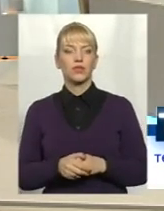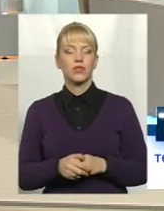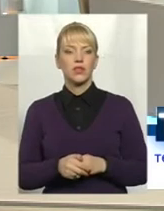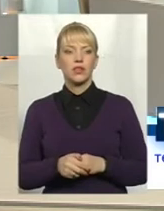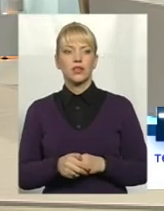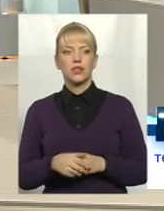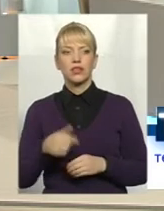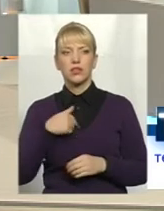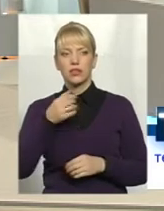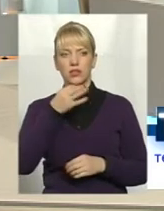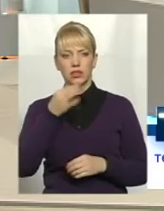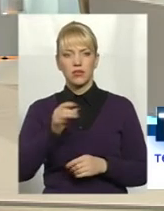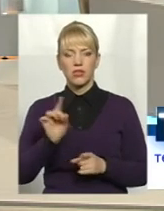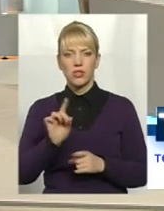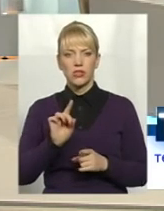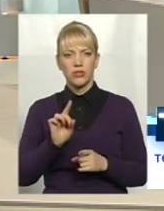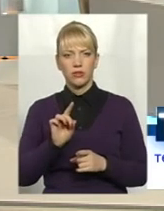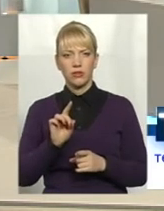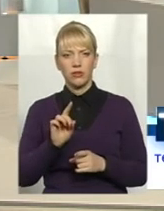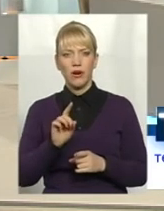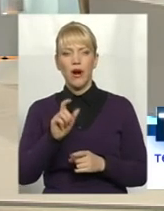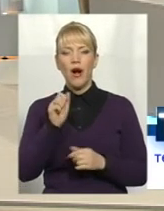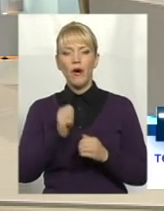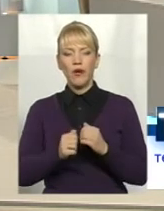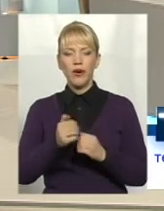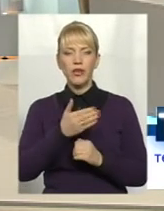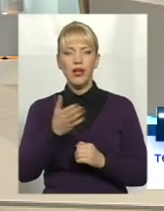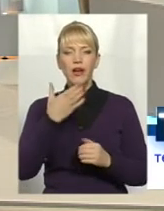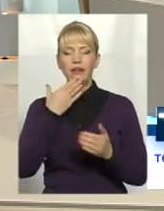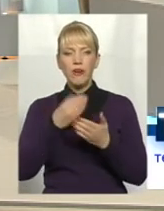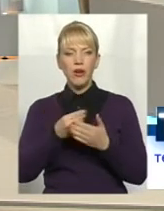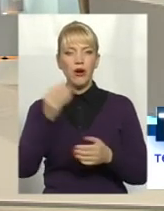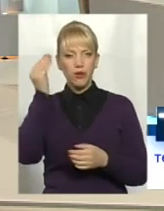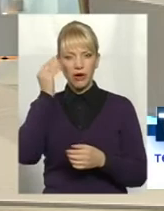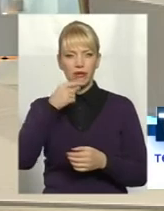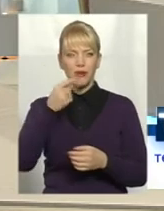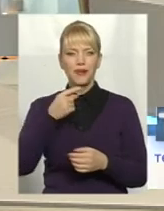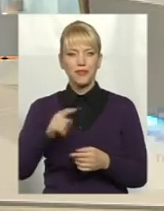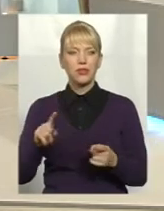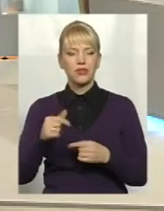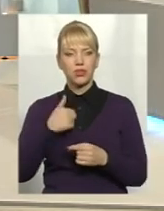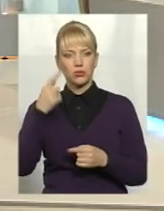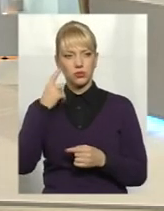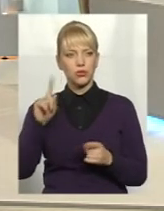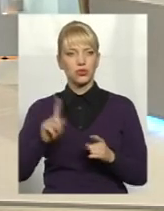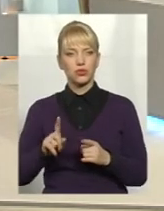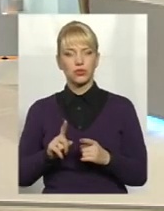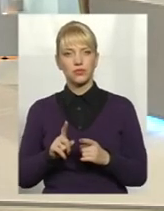Я сказав, що кожен із них висловлює свою думку. Я думаю, що їхня думка вірна. Але